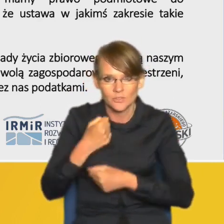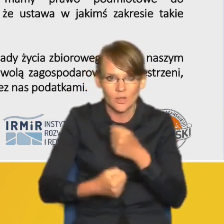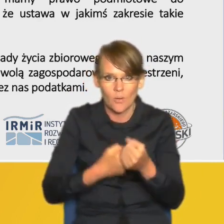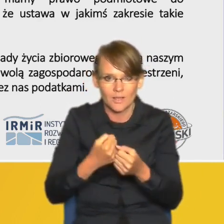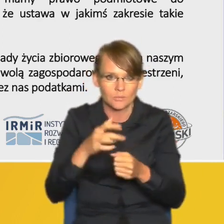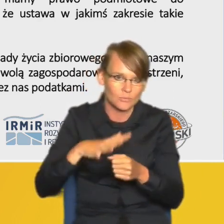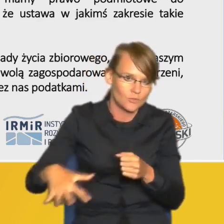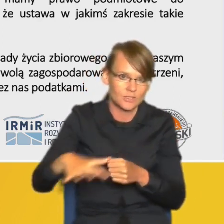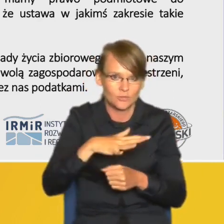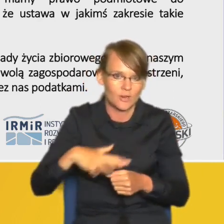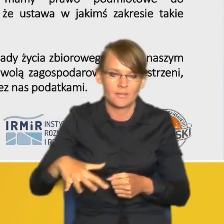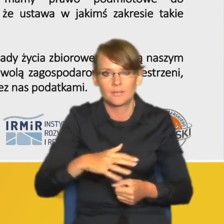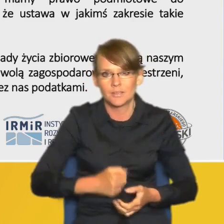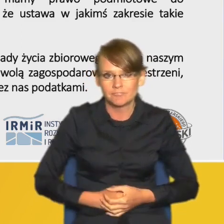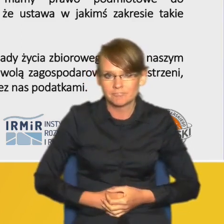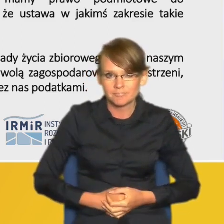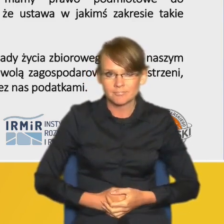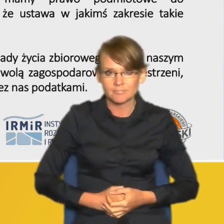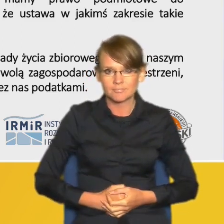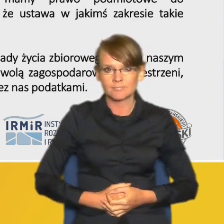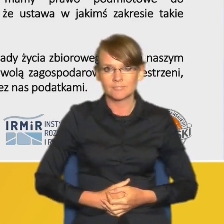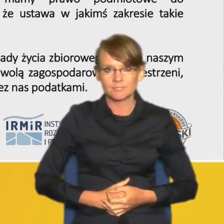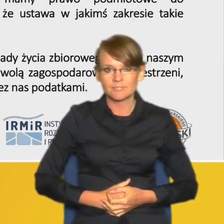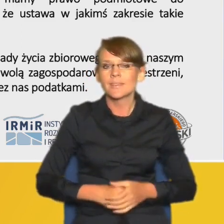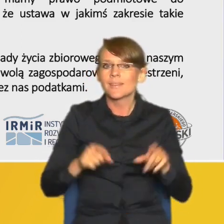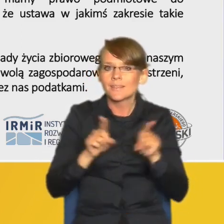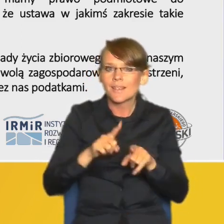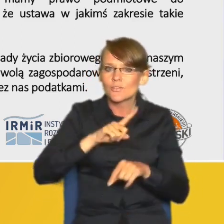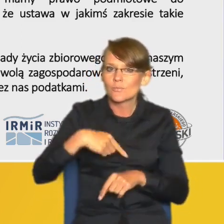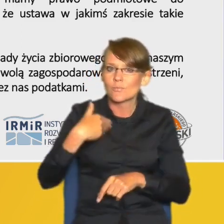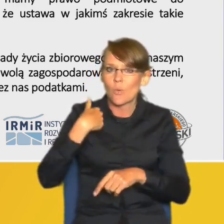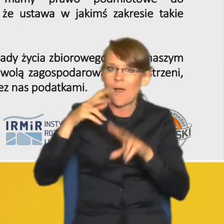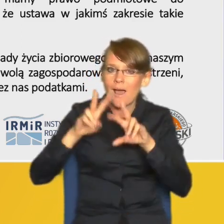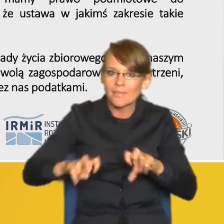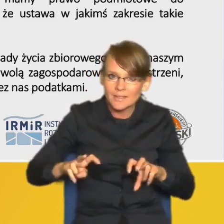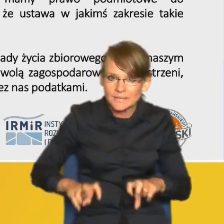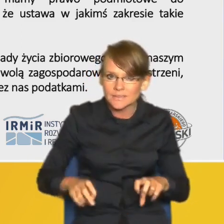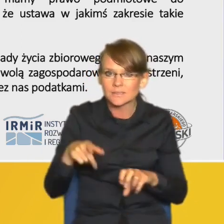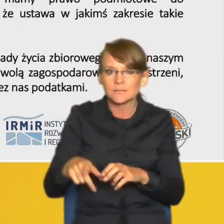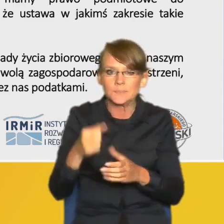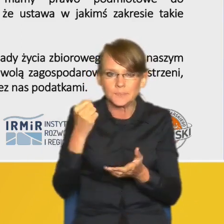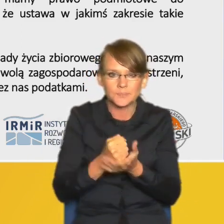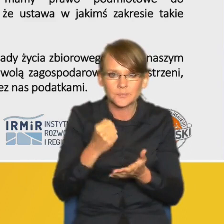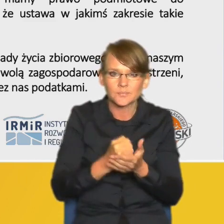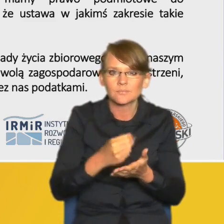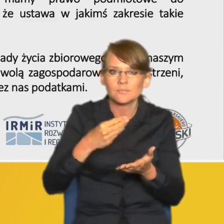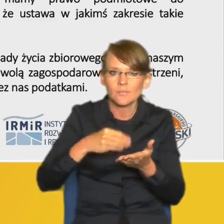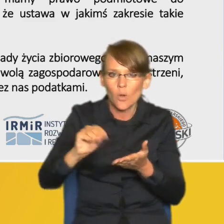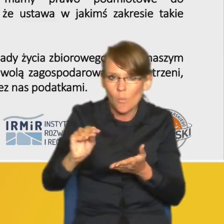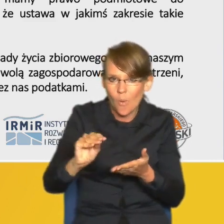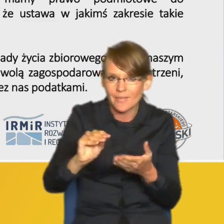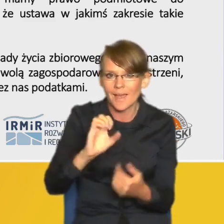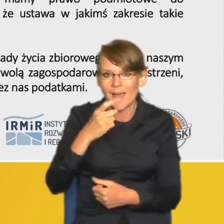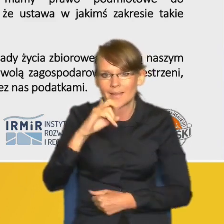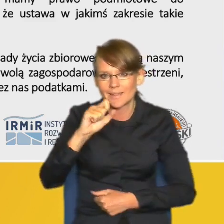przestrzennych również poddawaliśmy analizie kwestie związane z opłatą adiacencką